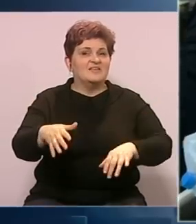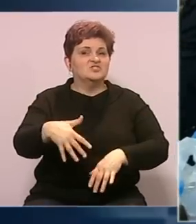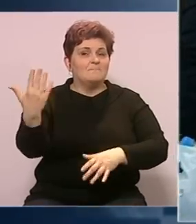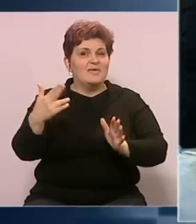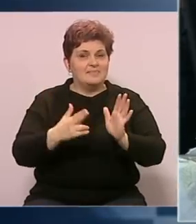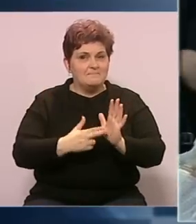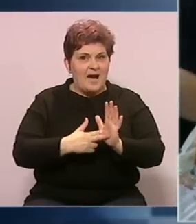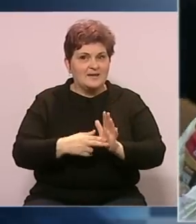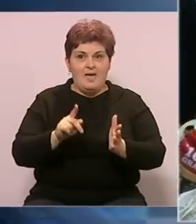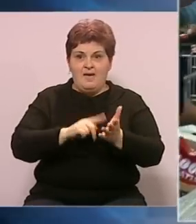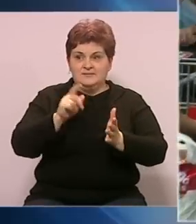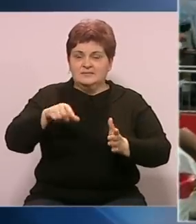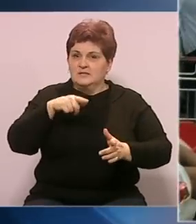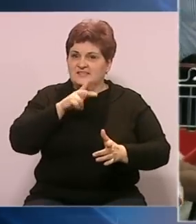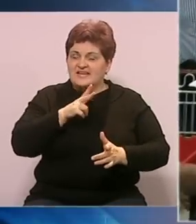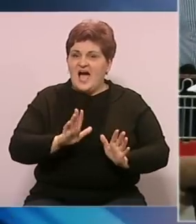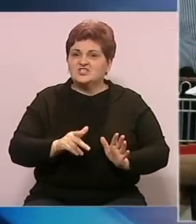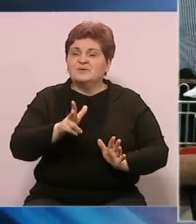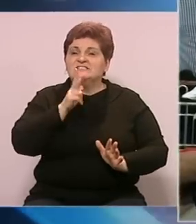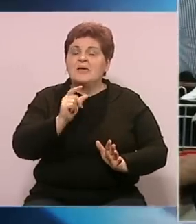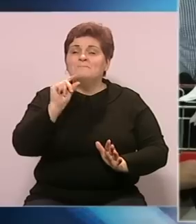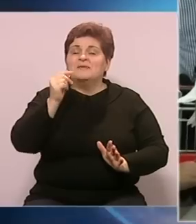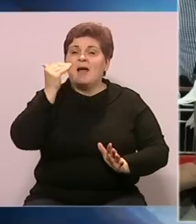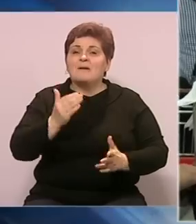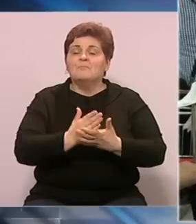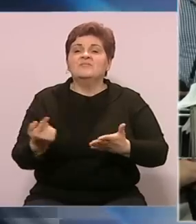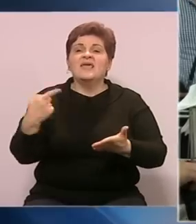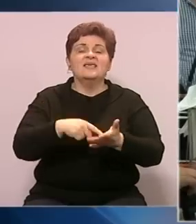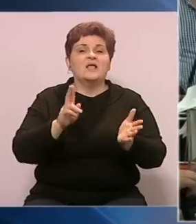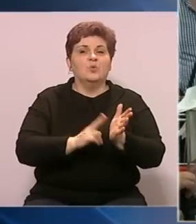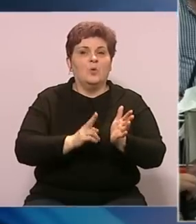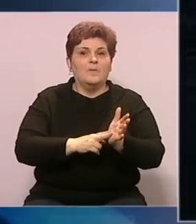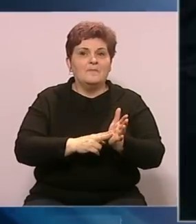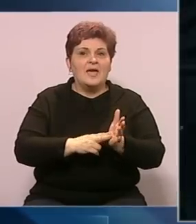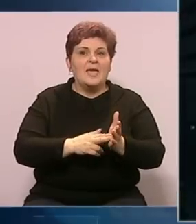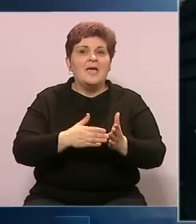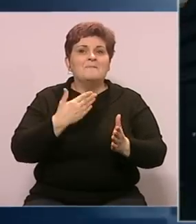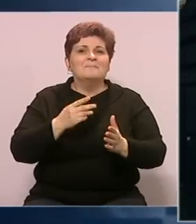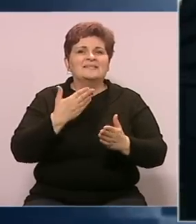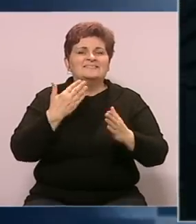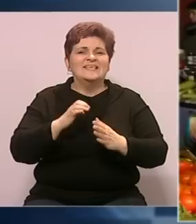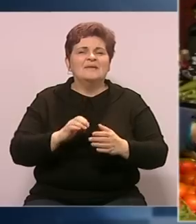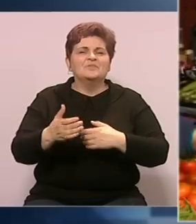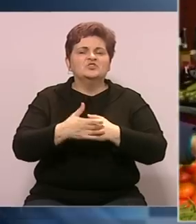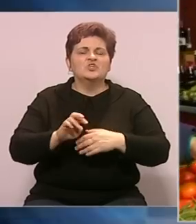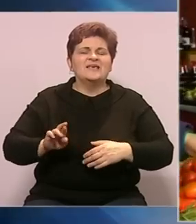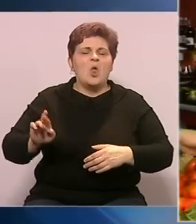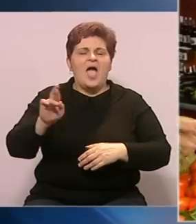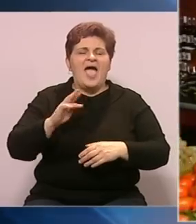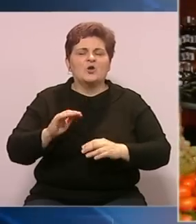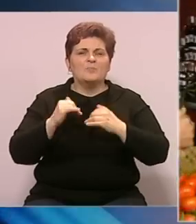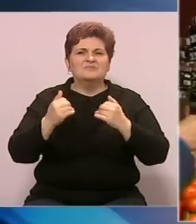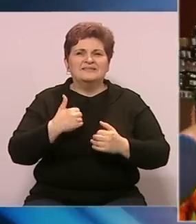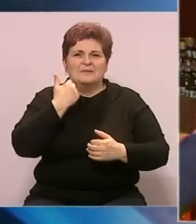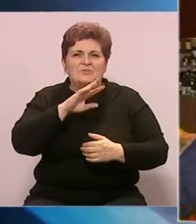maraka. Sindikalisti insistiraju na zahtjevu da minimalac iznosi 1000 maraka. Pred sjednicu ekonomsko-socijalnog vijeća poručuju da je sramotna